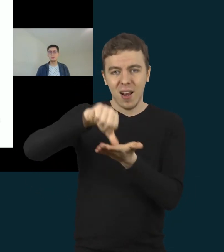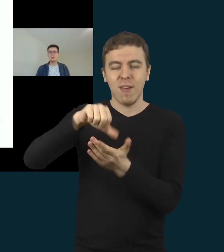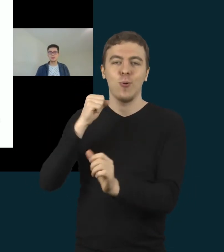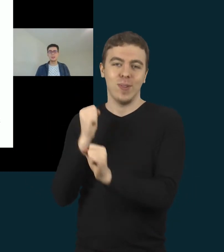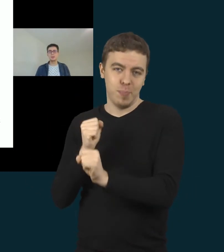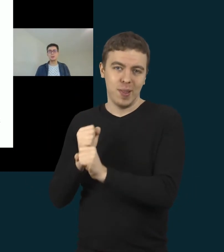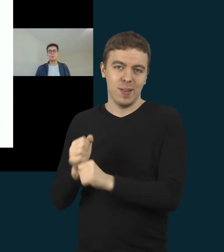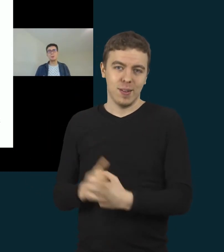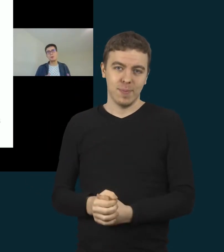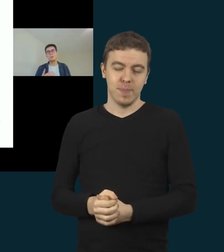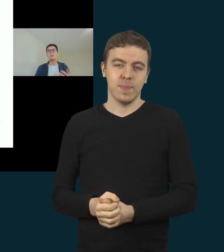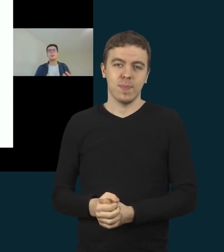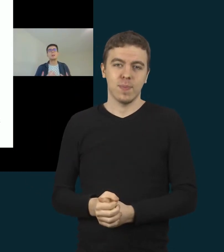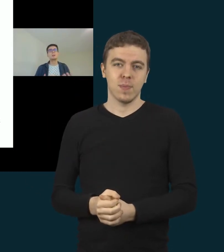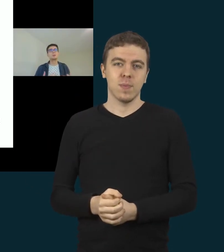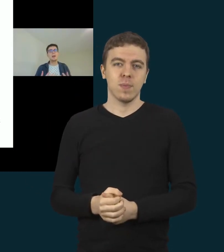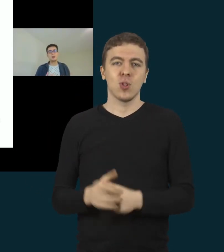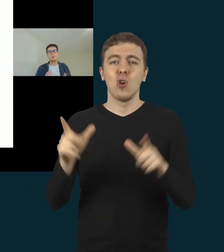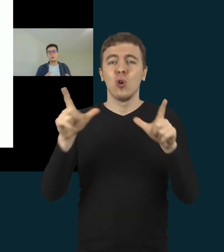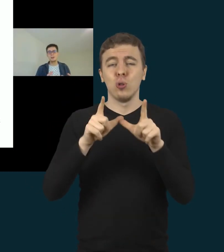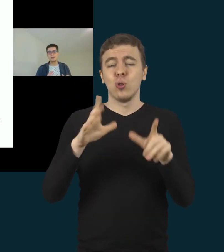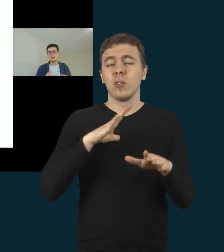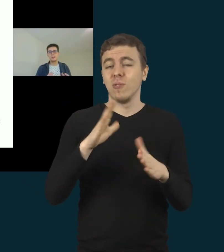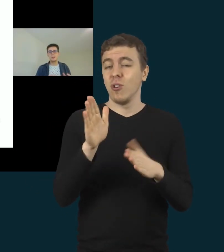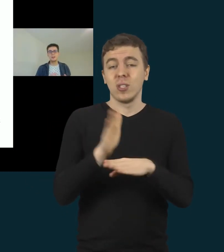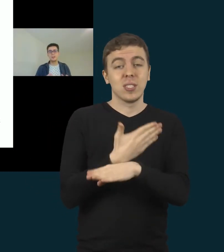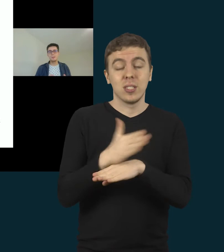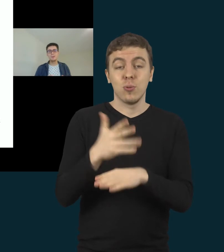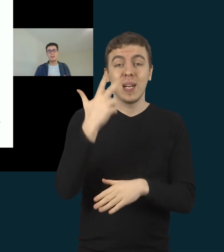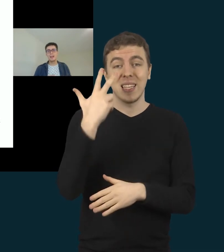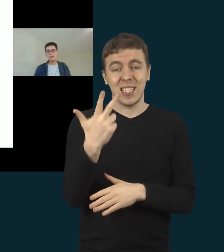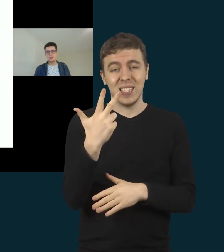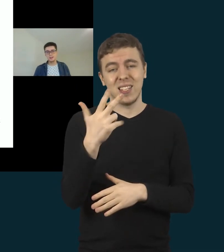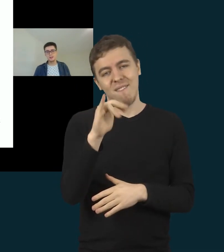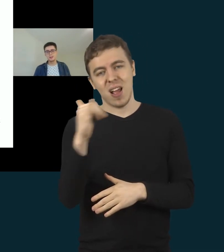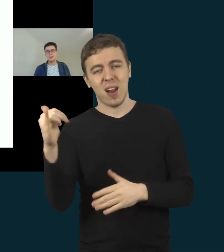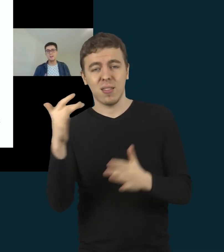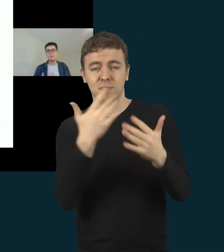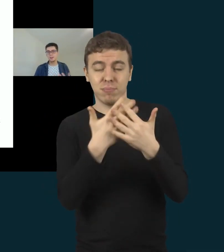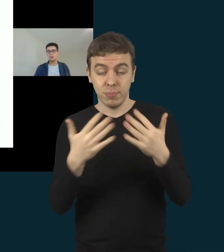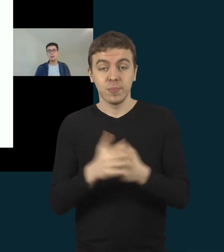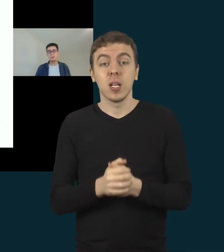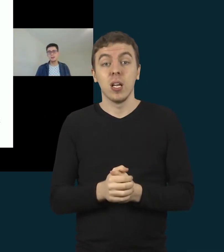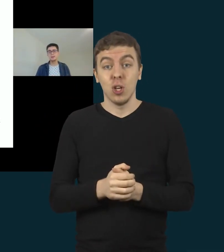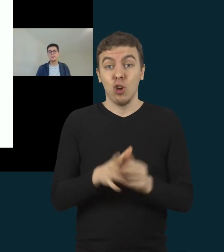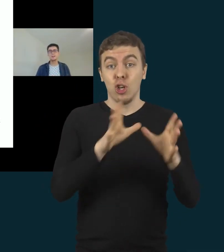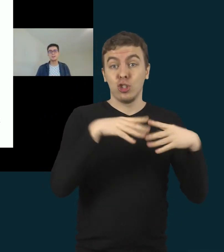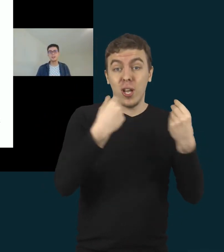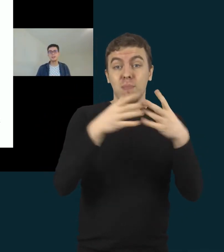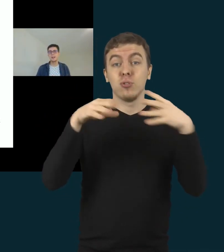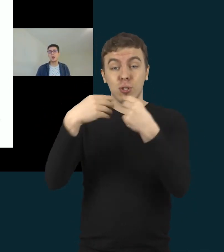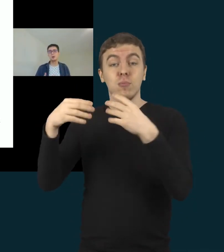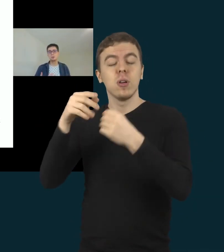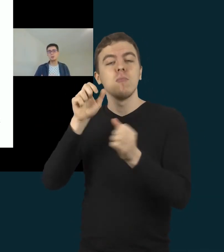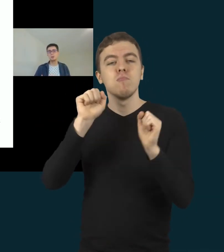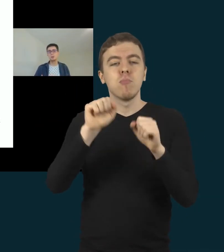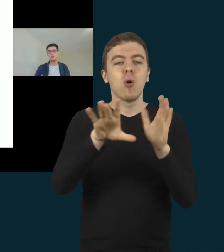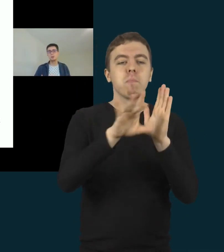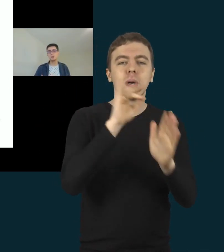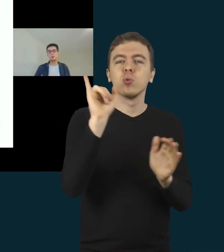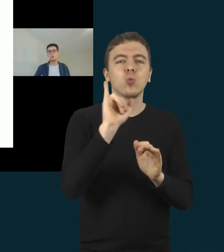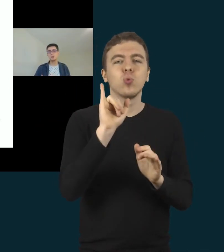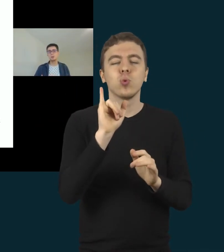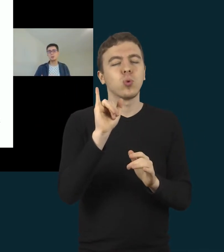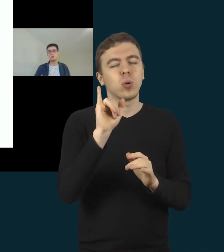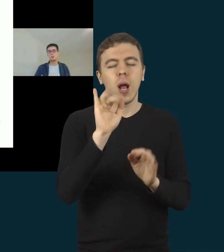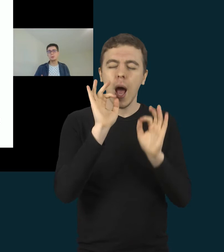buvo sudaromi trimis variantais. Kiekviena šeima, kiekvienas vaikas galėjo išbandyti, kuris